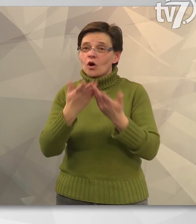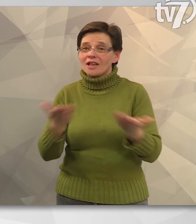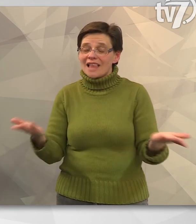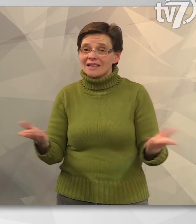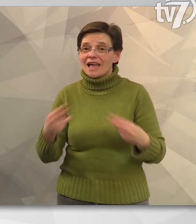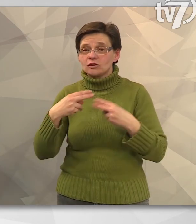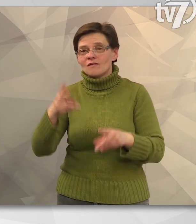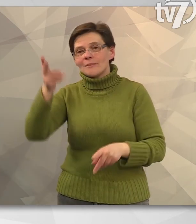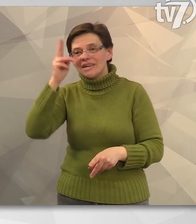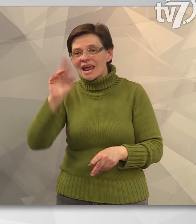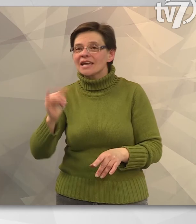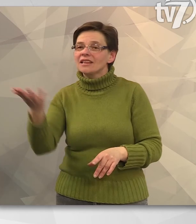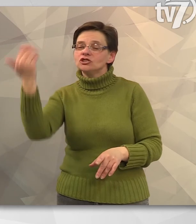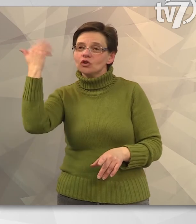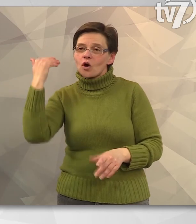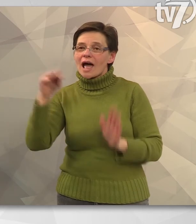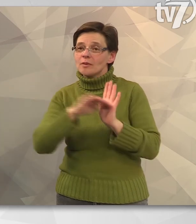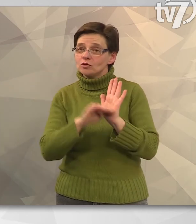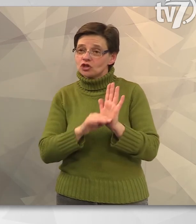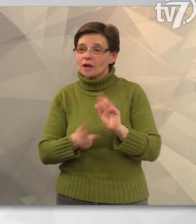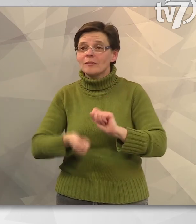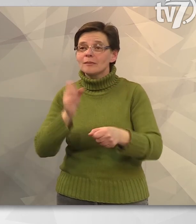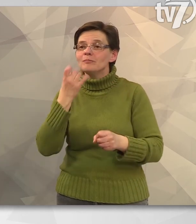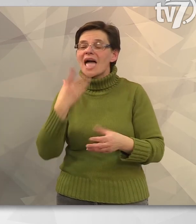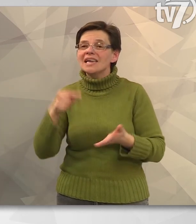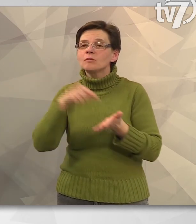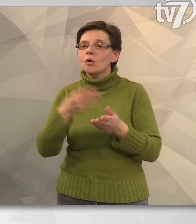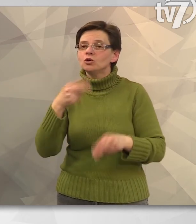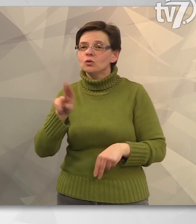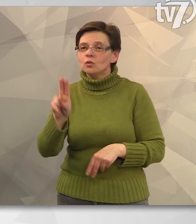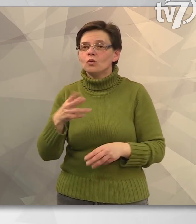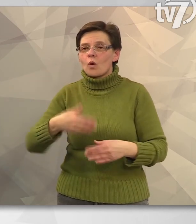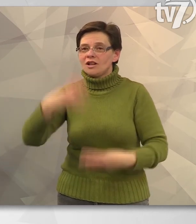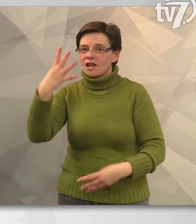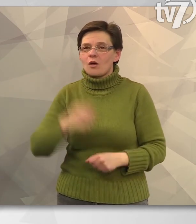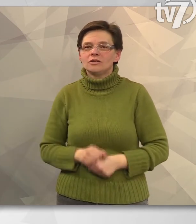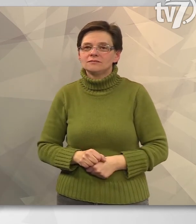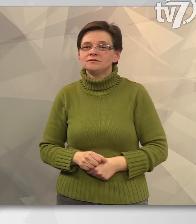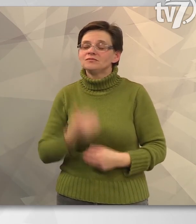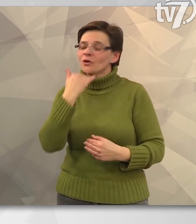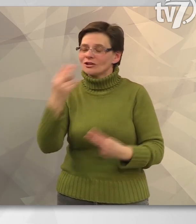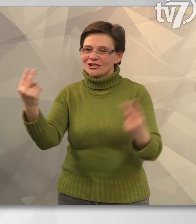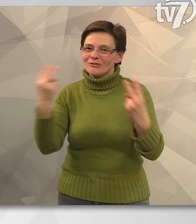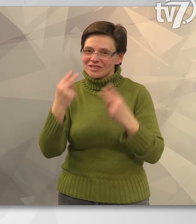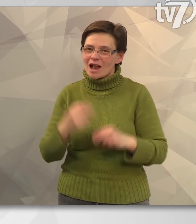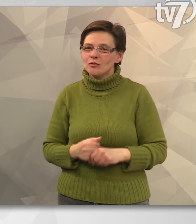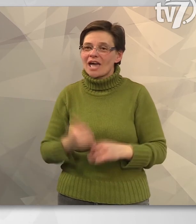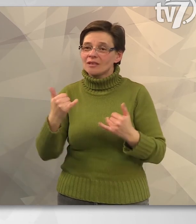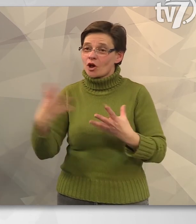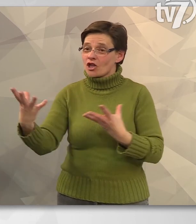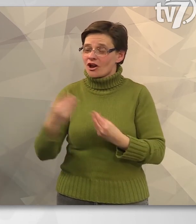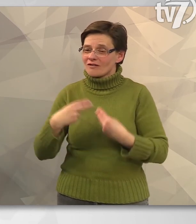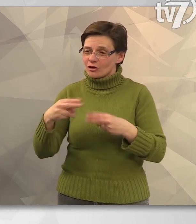Híradónkat látták, további híreinket és korábbi műsorainkat megtalálják a behír.hu oldalon. Köszönöm